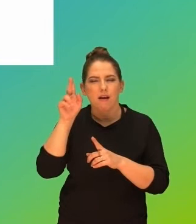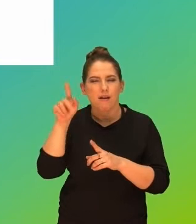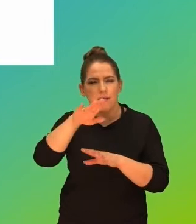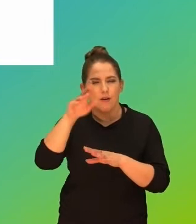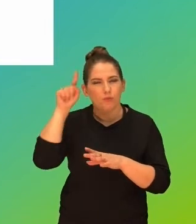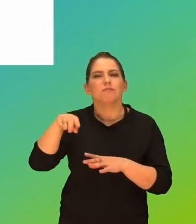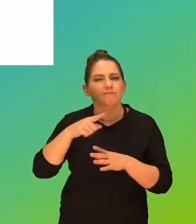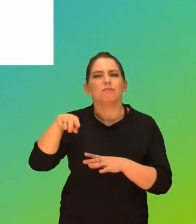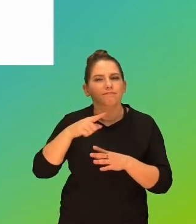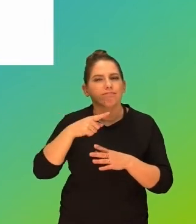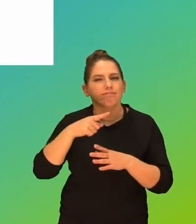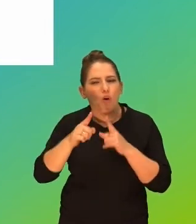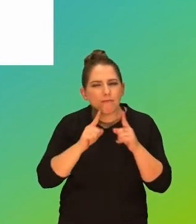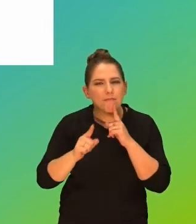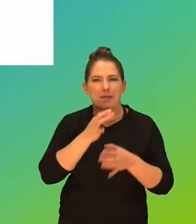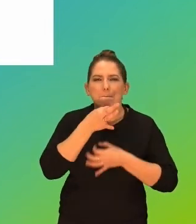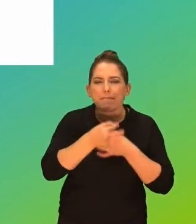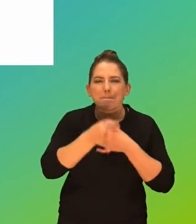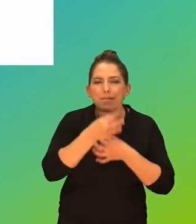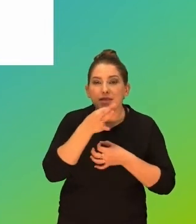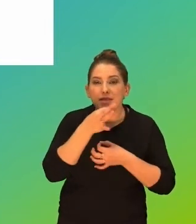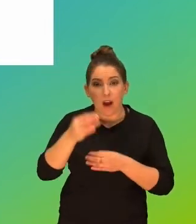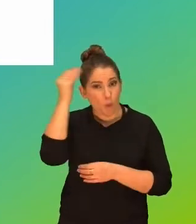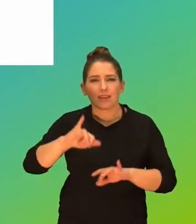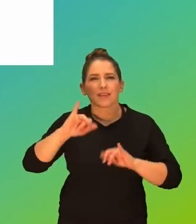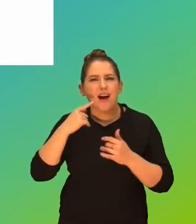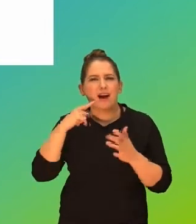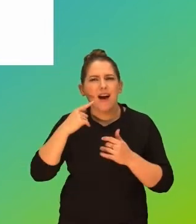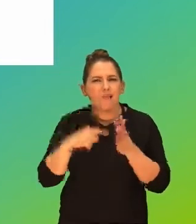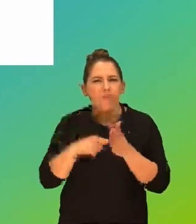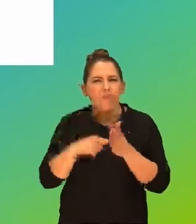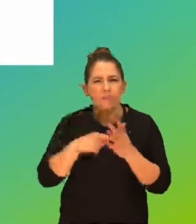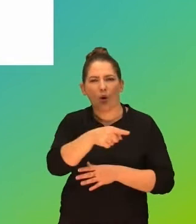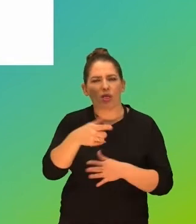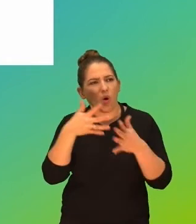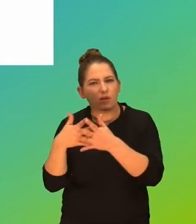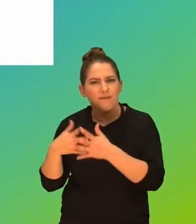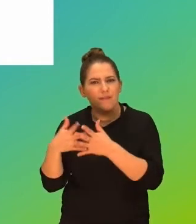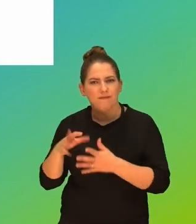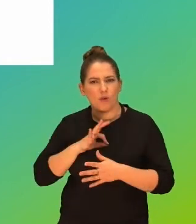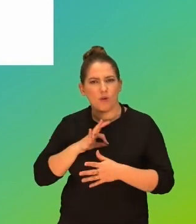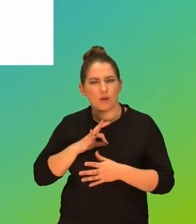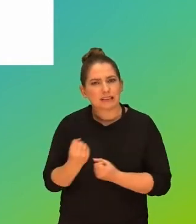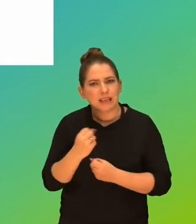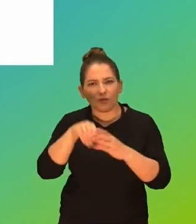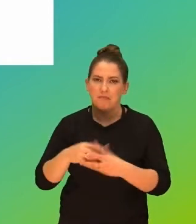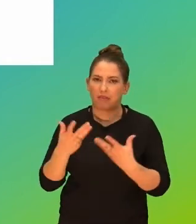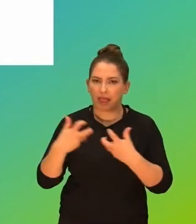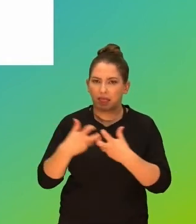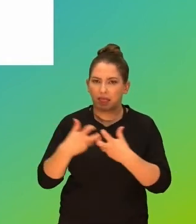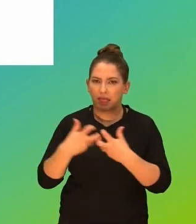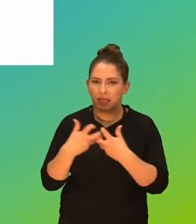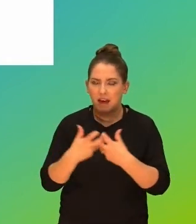dziećmi, pytajcie, pytajcie swoich uczniów też, jak właściwie oni oceniają swoje zaangażowanie w internet,